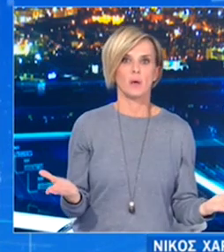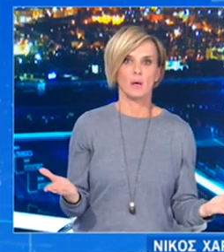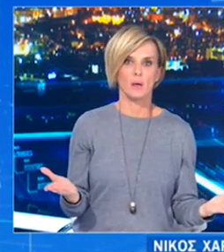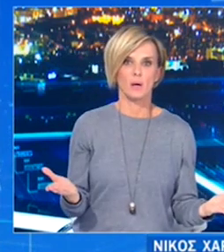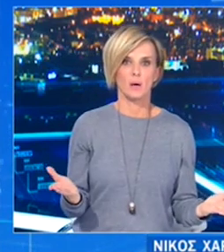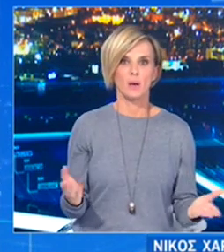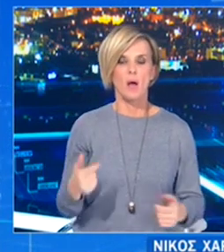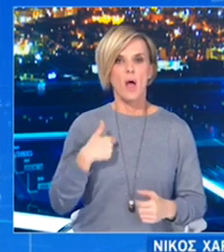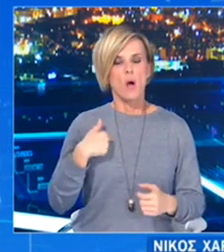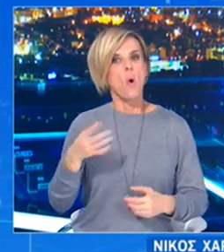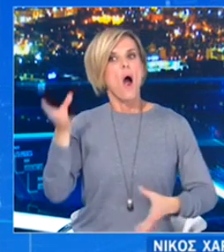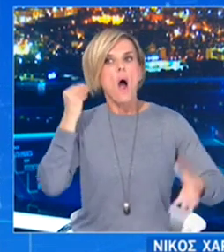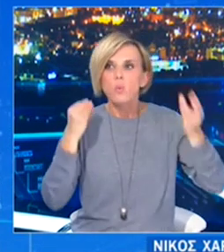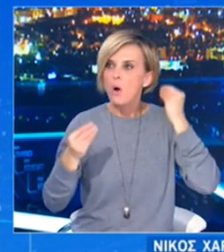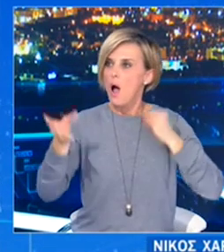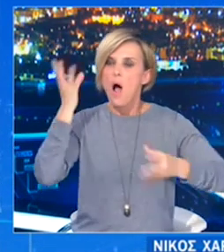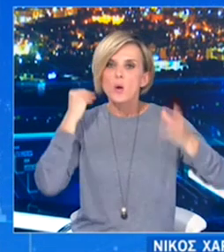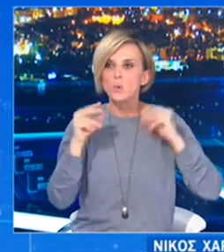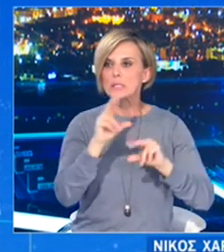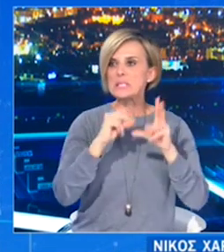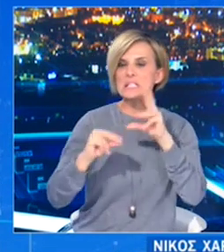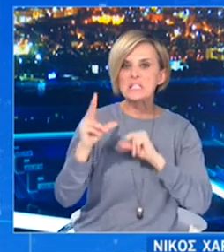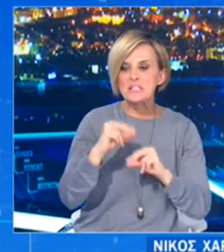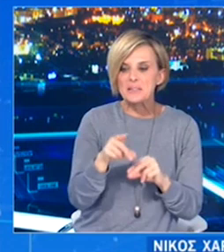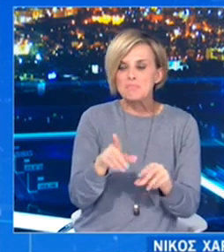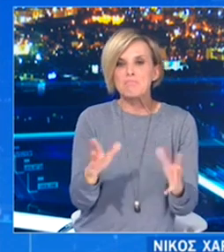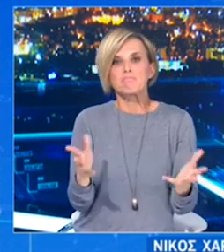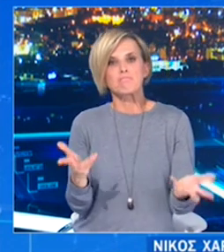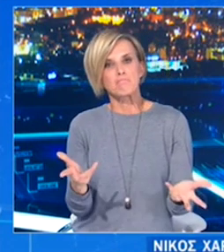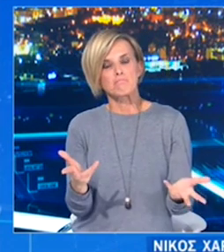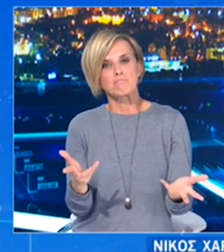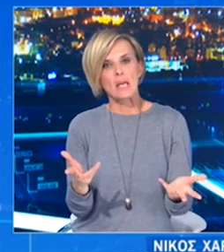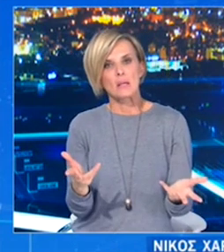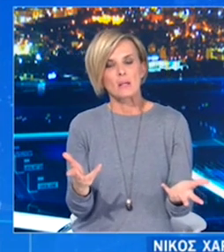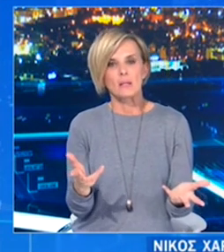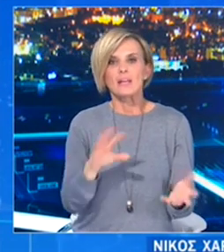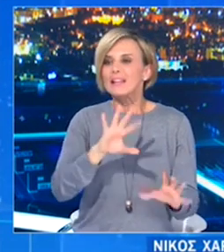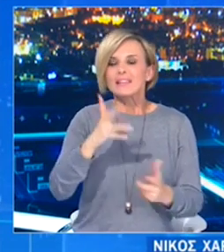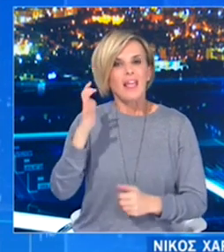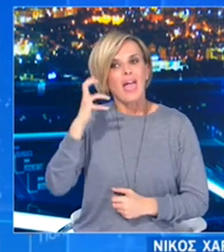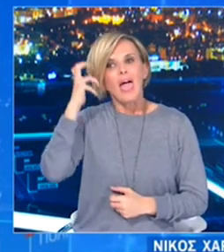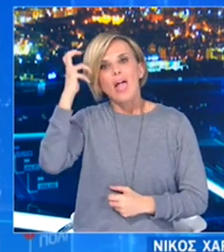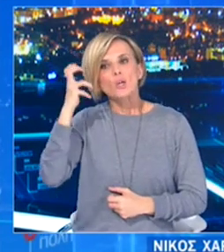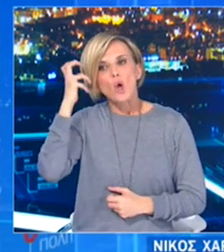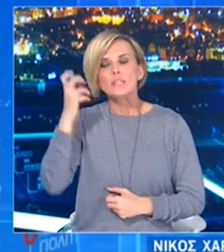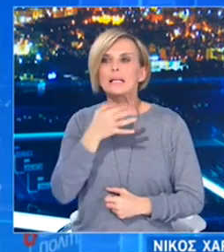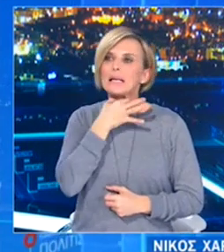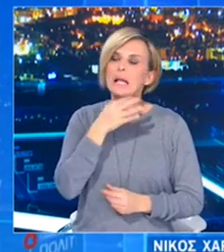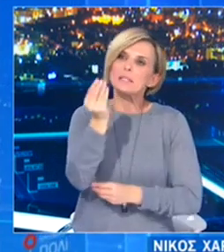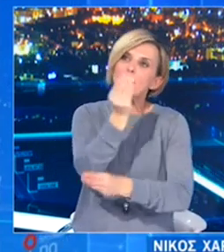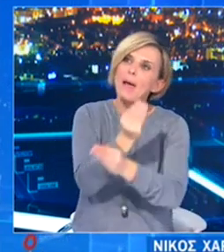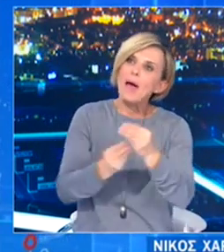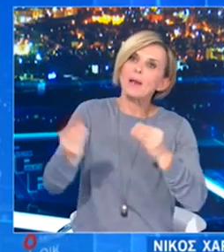Εγώ ακούω όλη αυτή τη συζήτηση. Έχει μία αξία να αποσαφηρήσουν όσοι προτείνουν τι εννοούν με την εχνηλάτηση. Γιατί